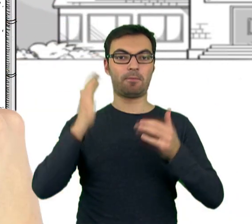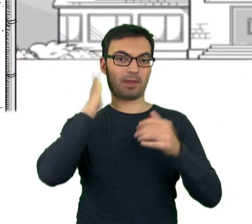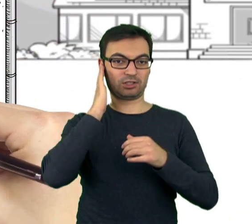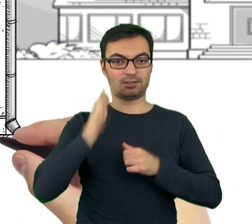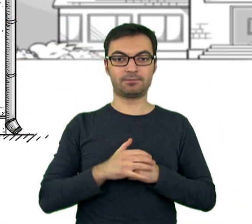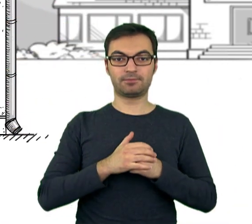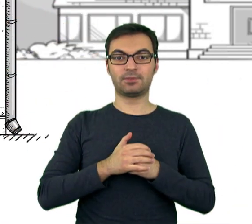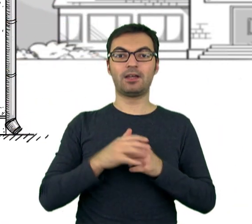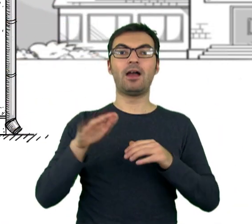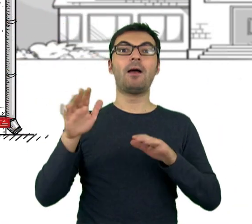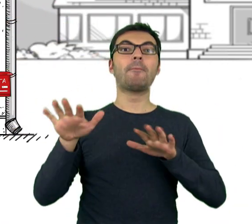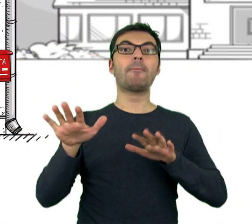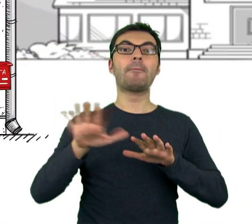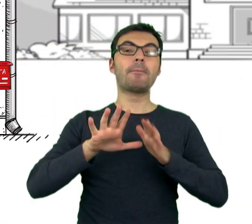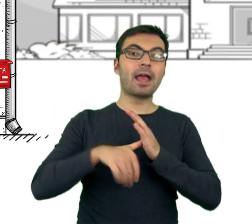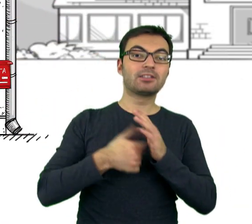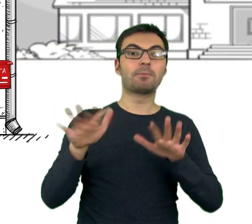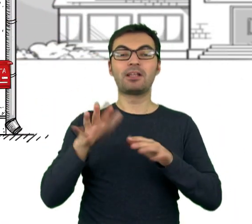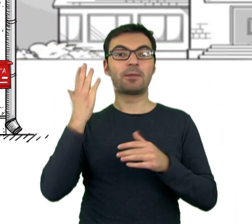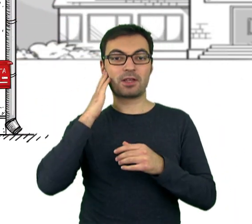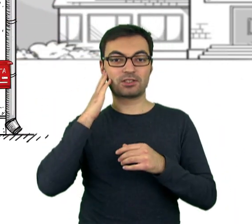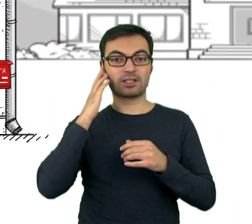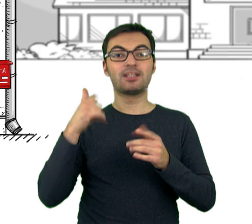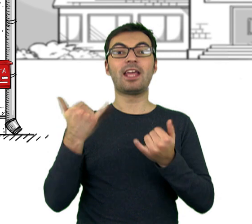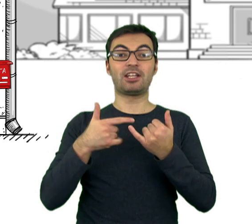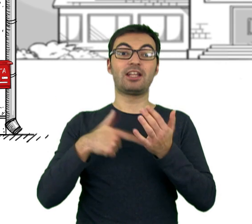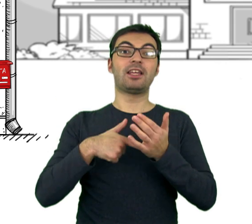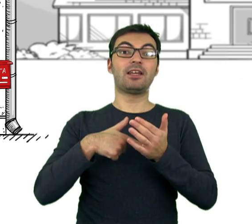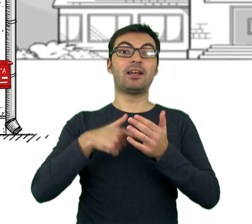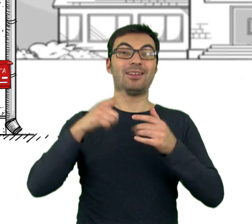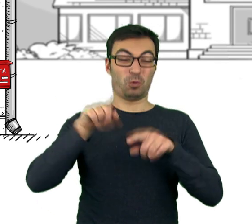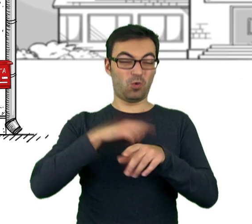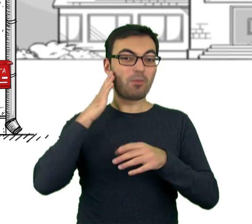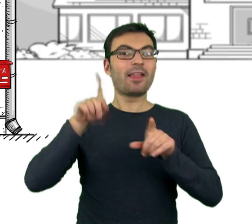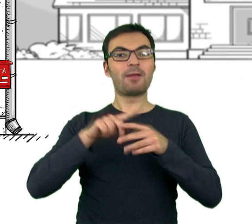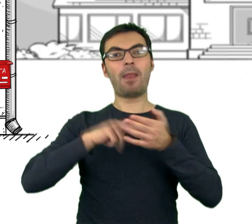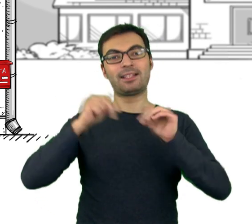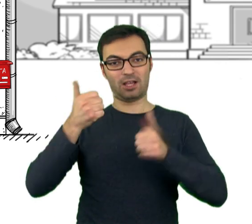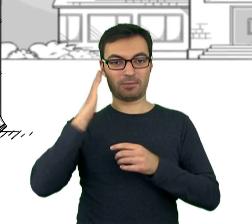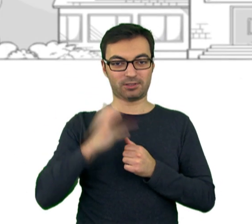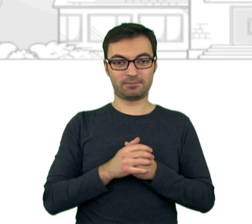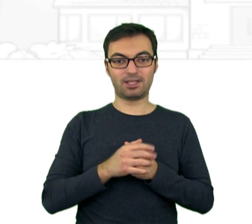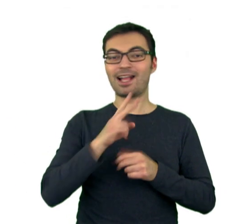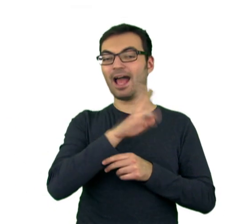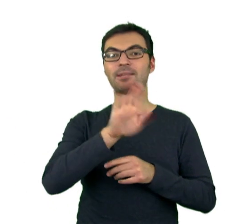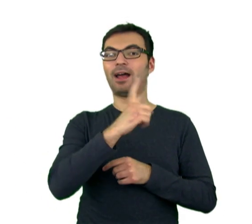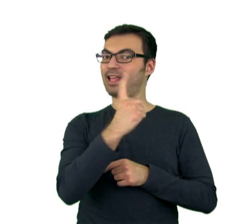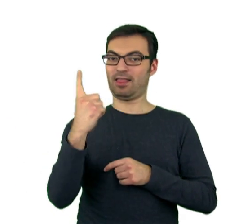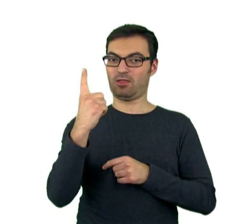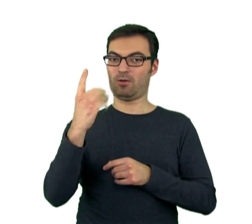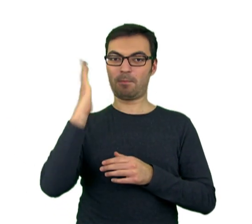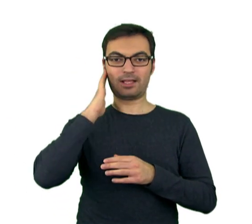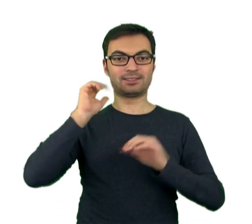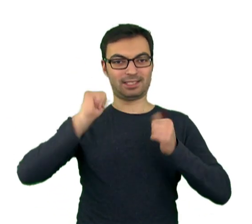miejscu stałego zamieszkania, miejscowości, w której dana osoba zamieszkuje, z zamiarem stałego pobytu. Każdy może mieć tylko